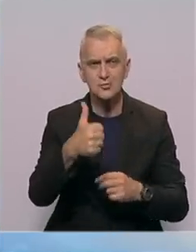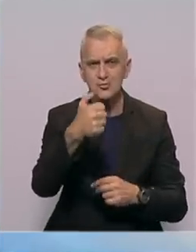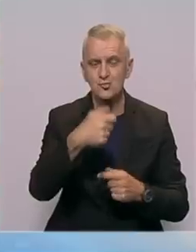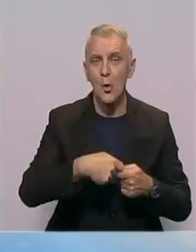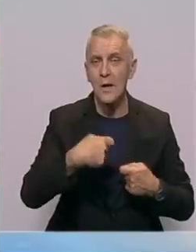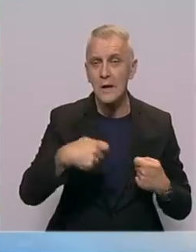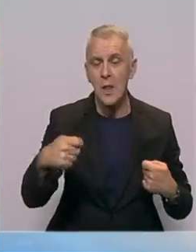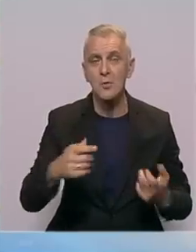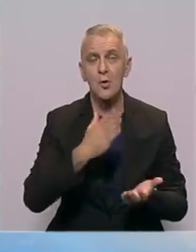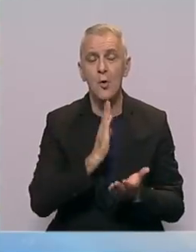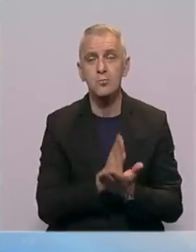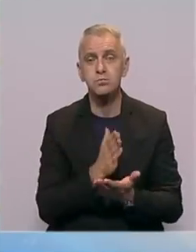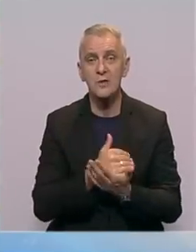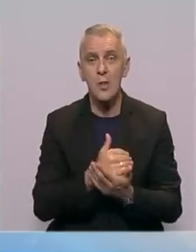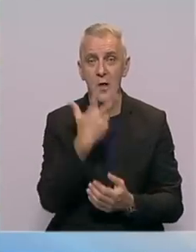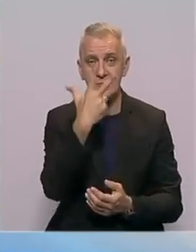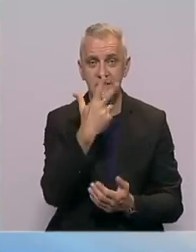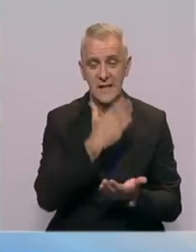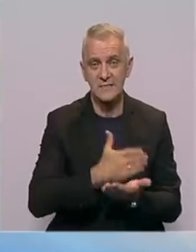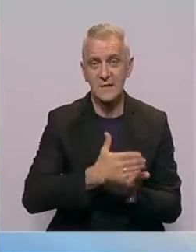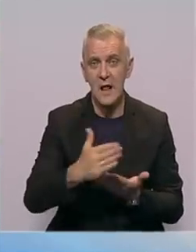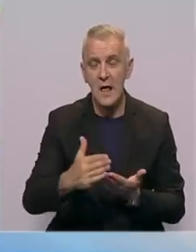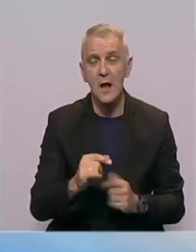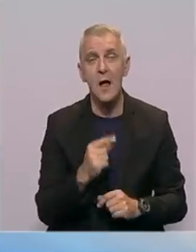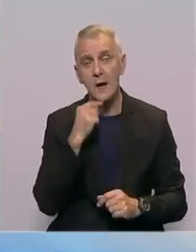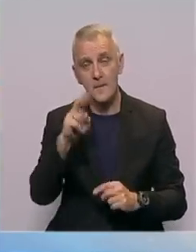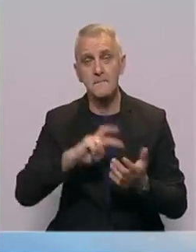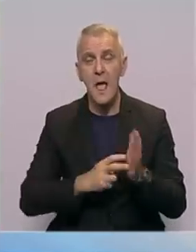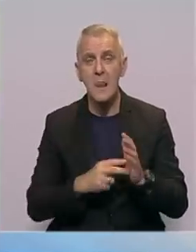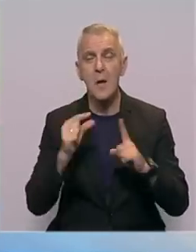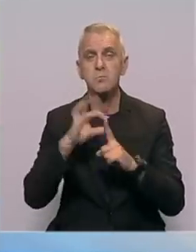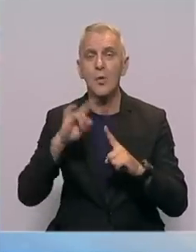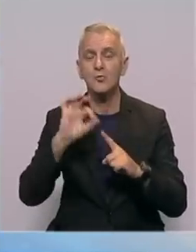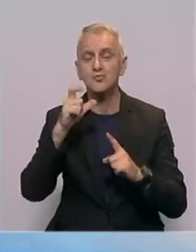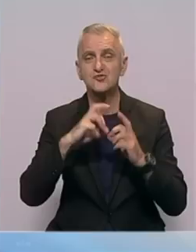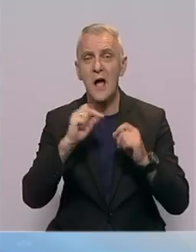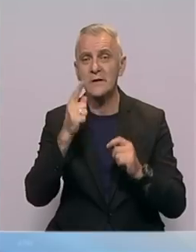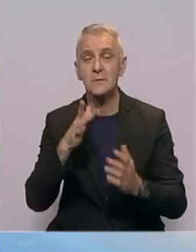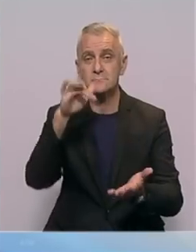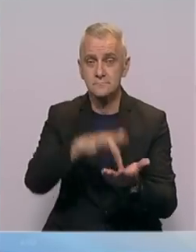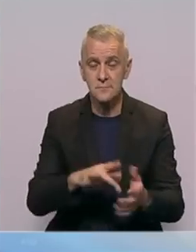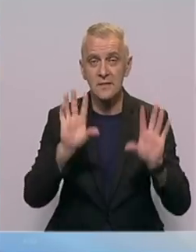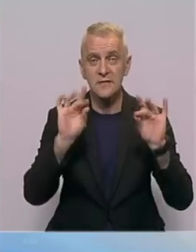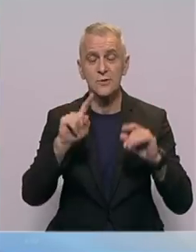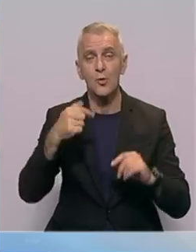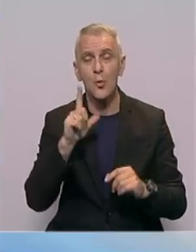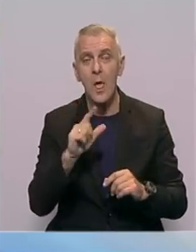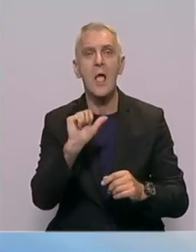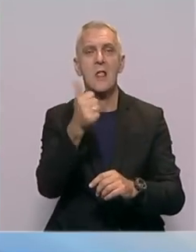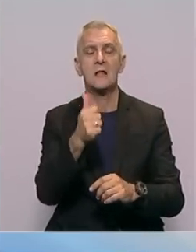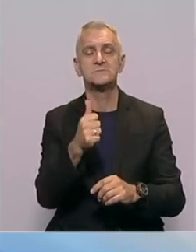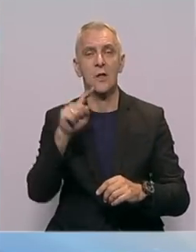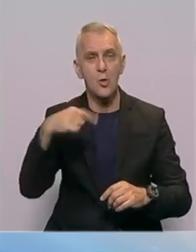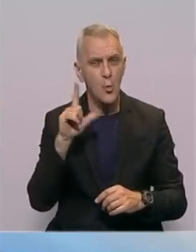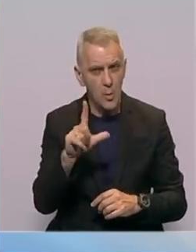kilometara podijeljena u tri etape. Planirano je da u potočare stignu 10. jula i 11. jula prisustuju